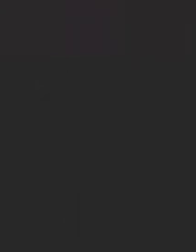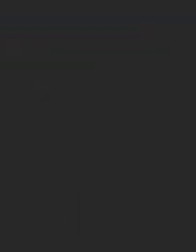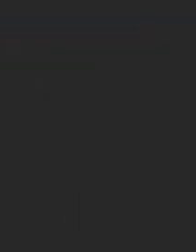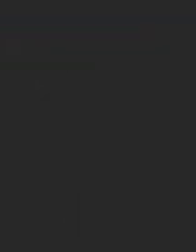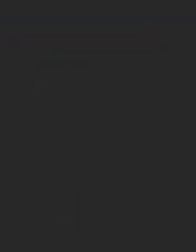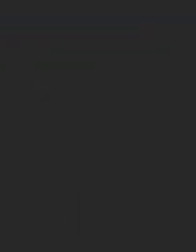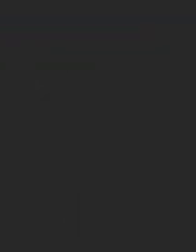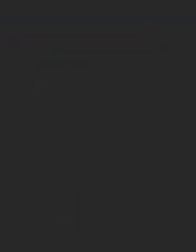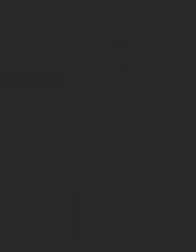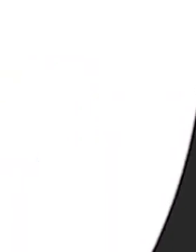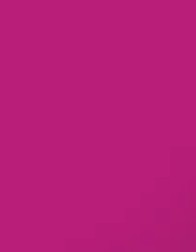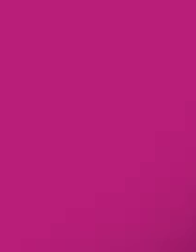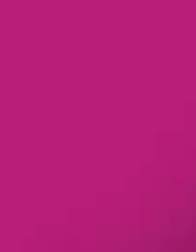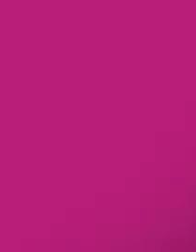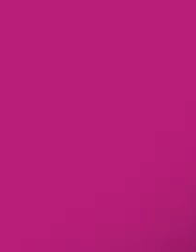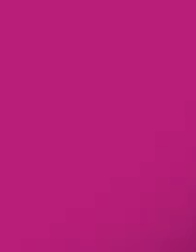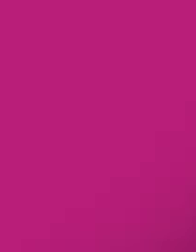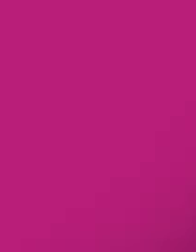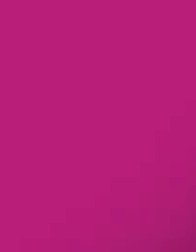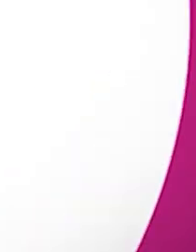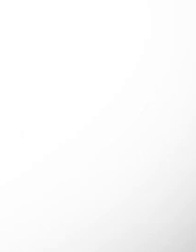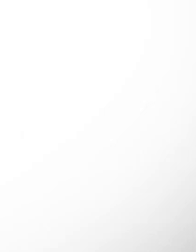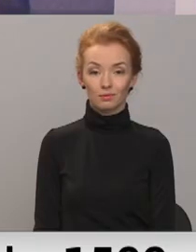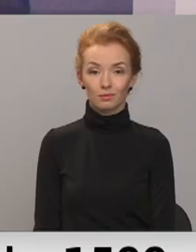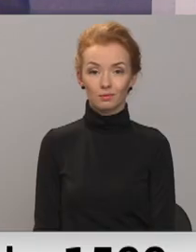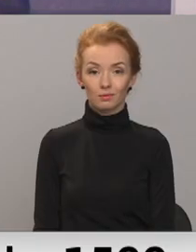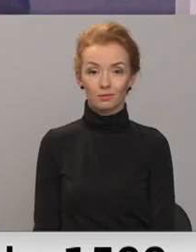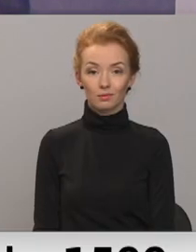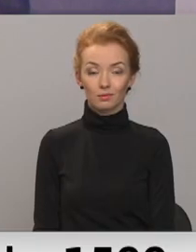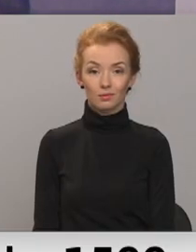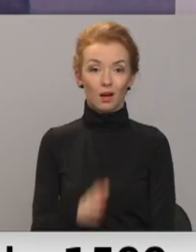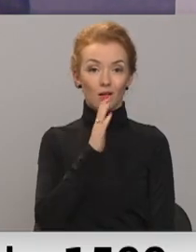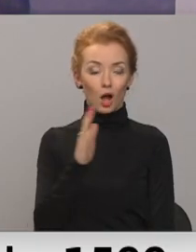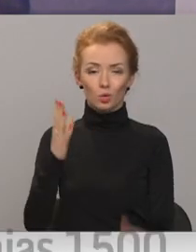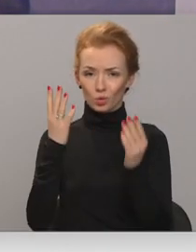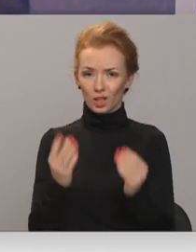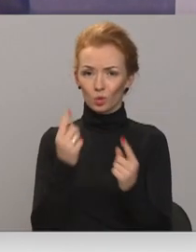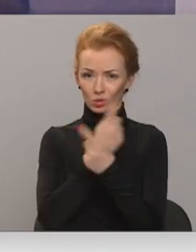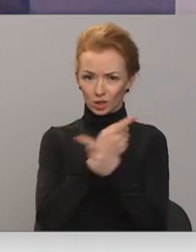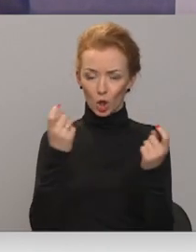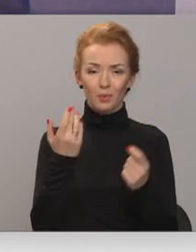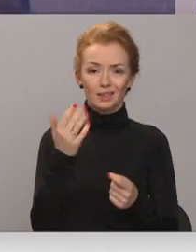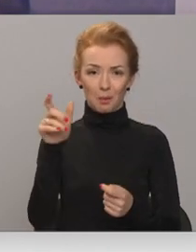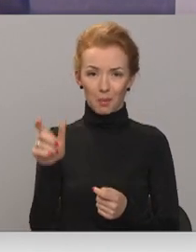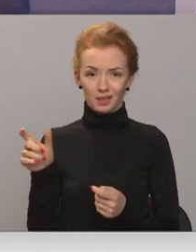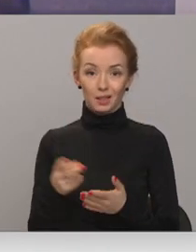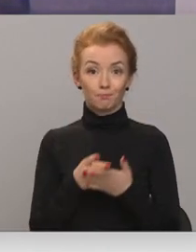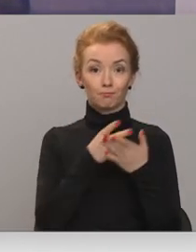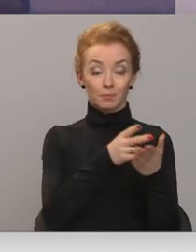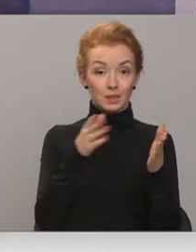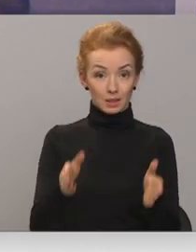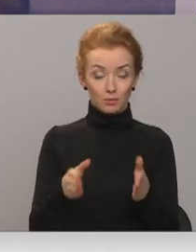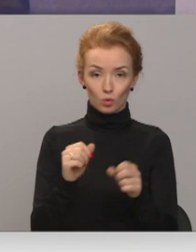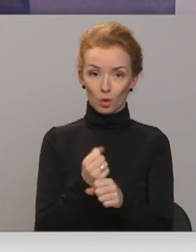Re! Viss ēters ir te! Lai gan ik dienu ziņojam, cik pacienti ir nogādāt slimnīcā,